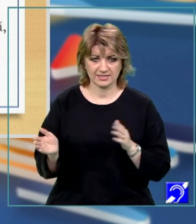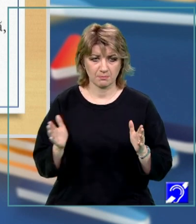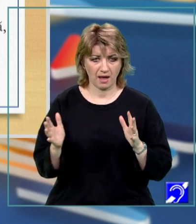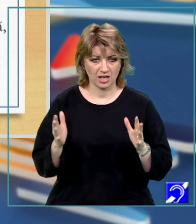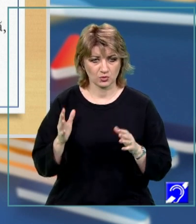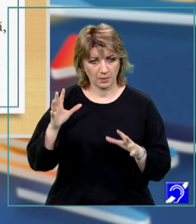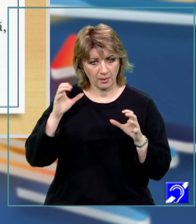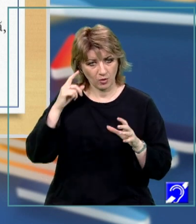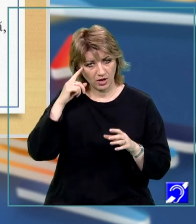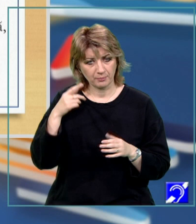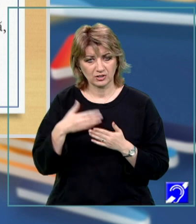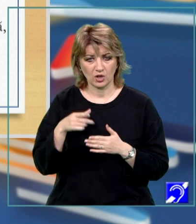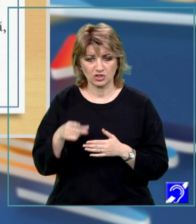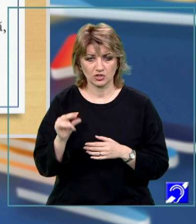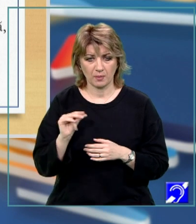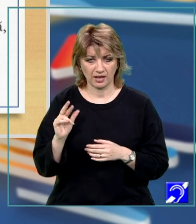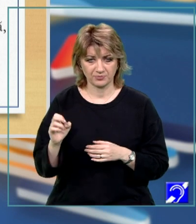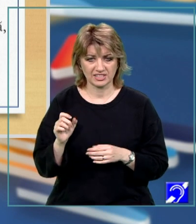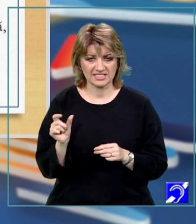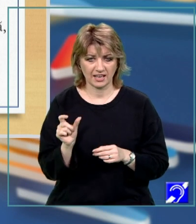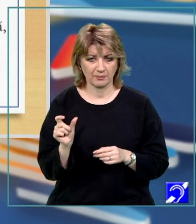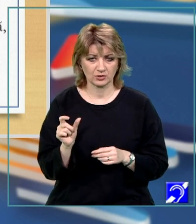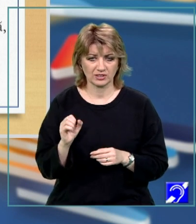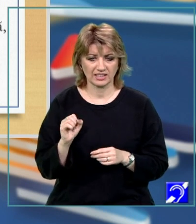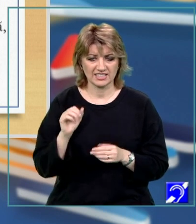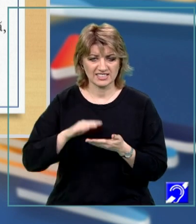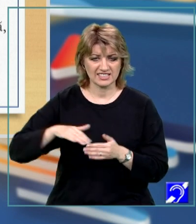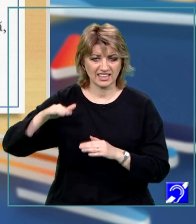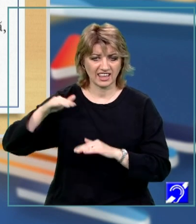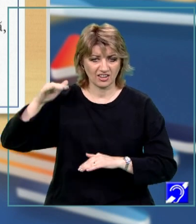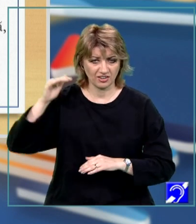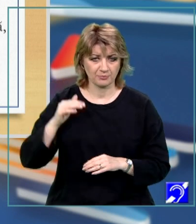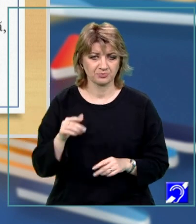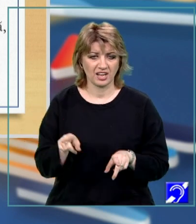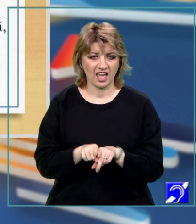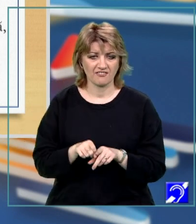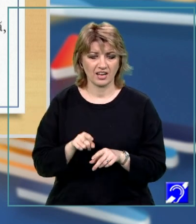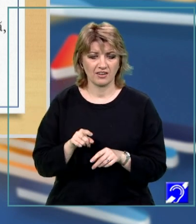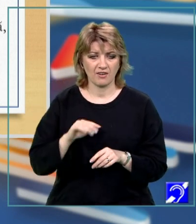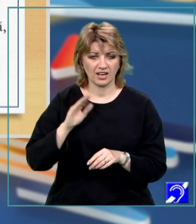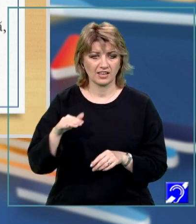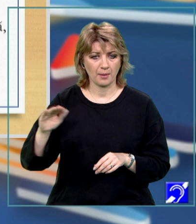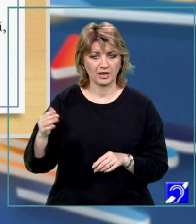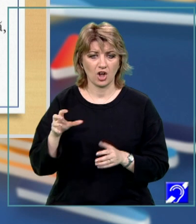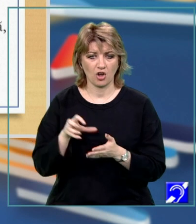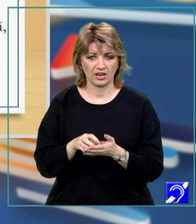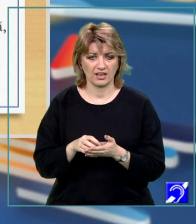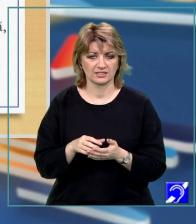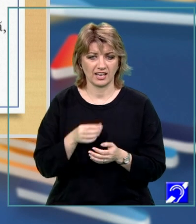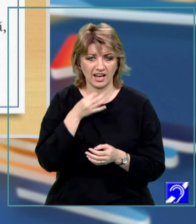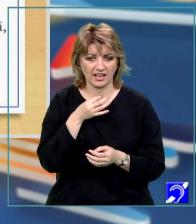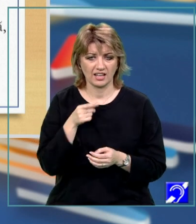memorare pentru acești parametri va fi segmentul de stivă. Ei se comportă asemenea variabilelor locale declarate în corpul